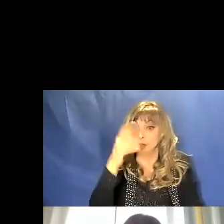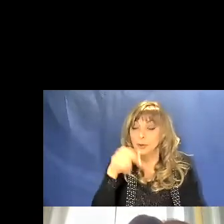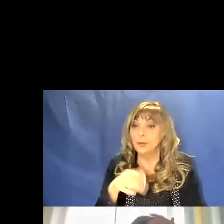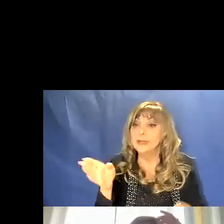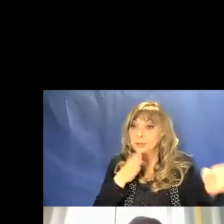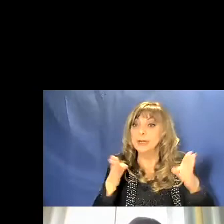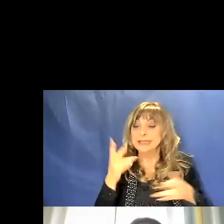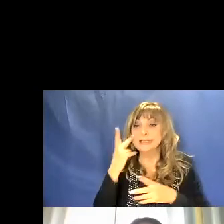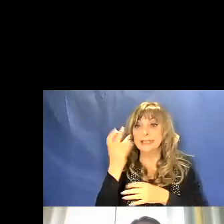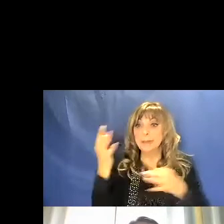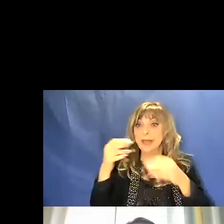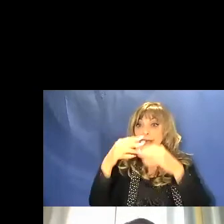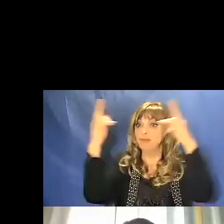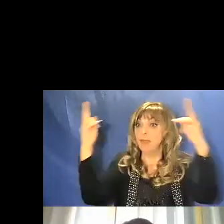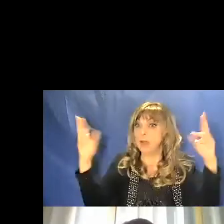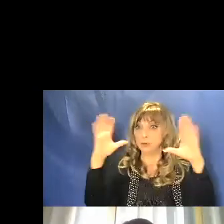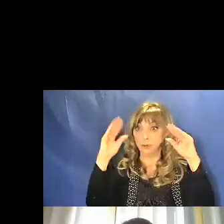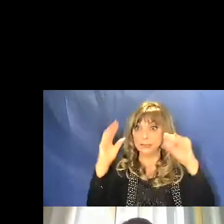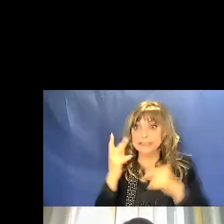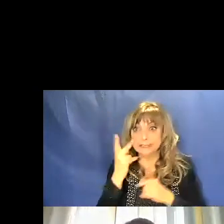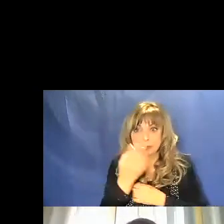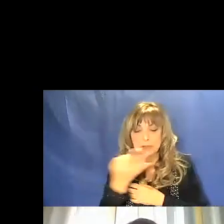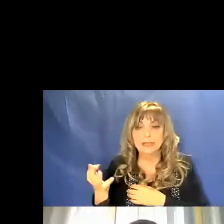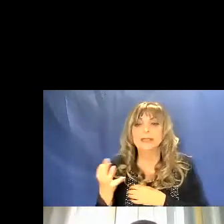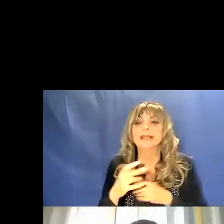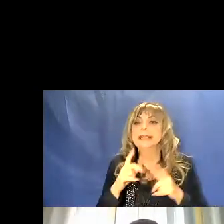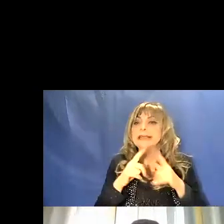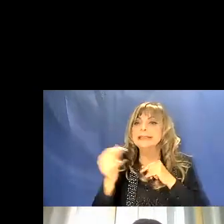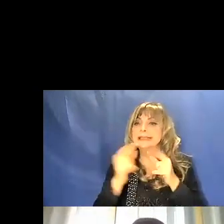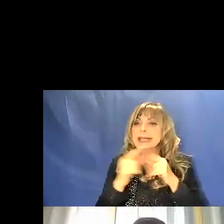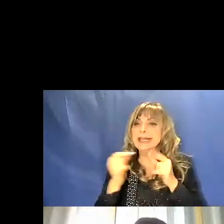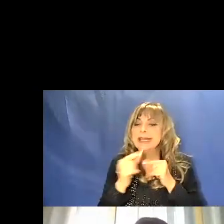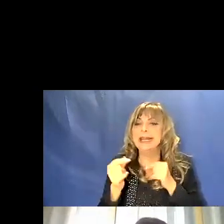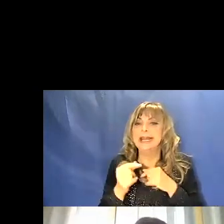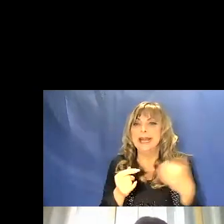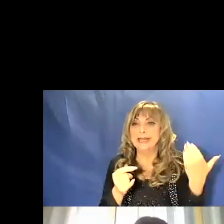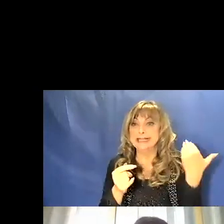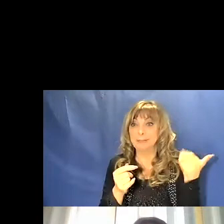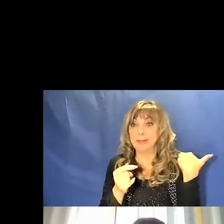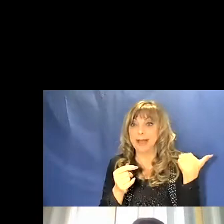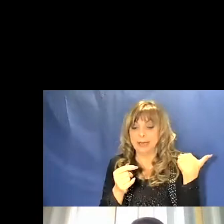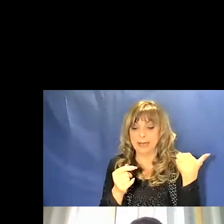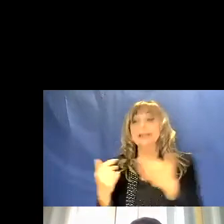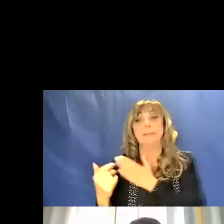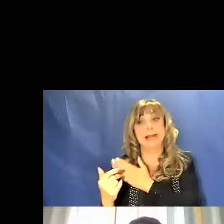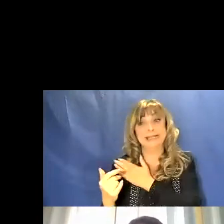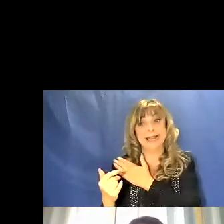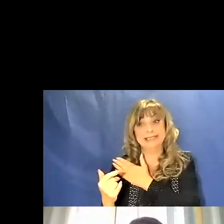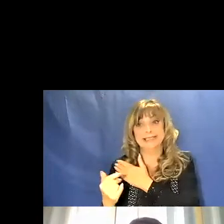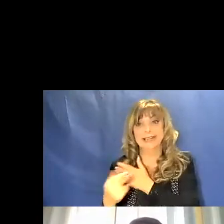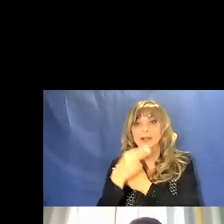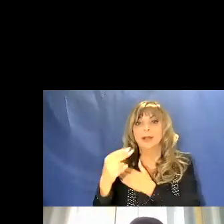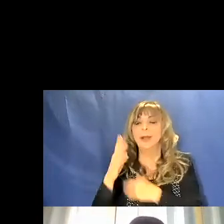ben visibile nel cielo notturno. La stella che è sulla spalla destra si chiama